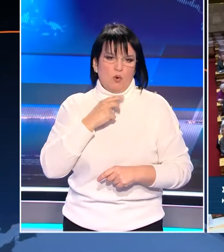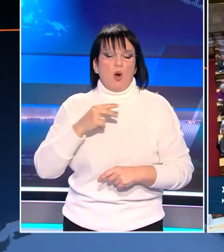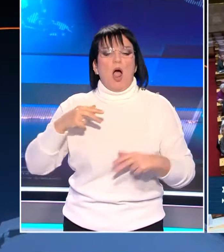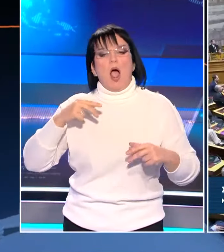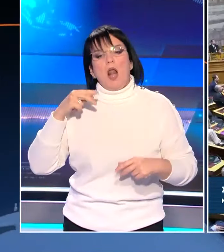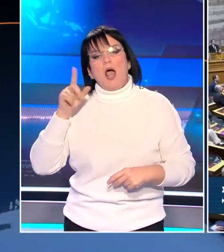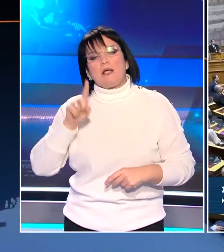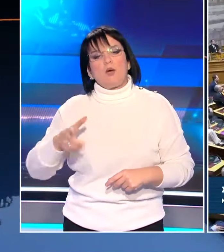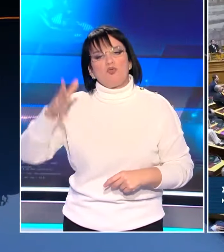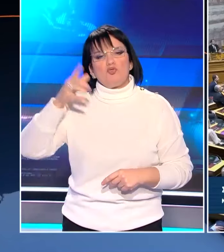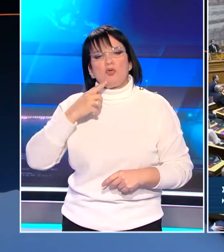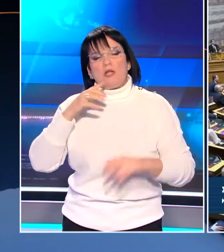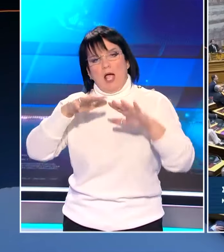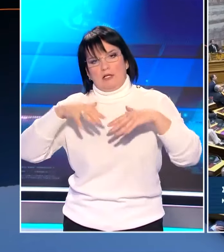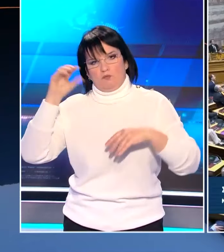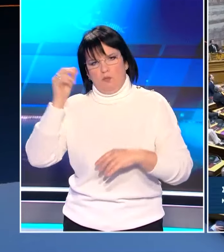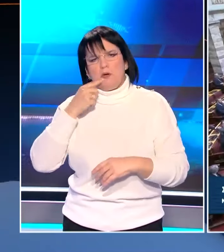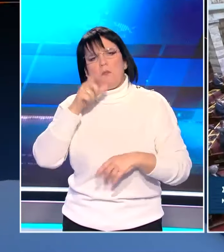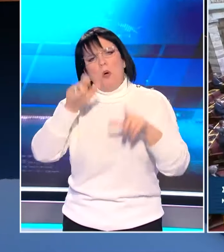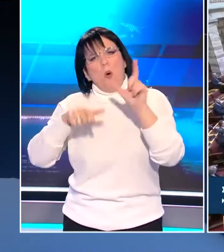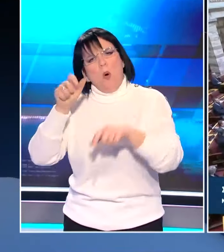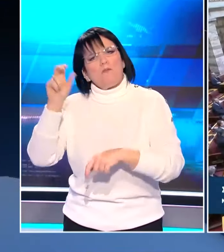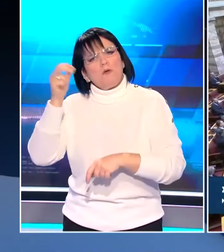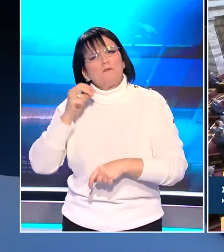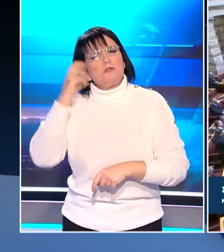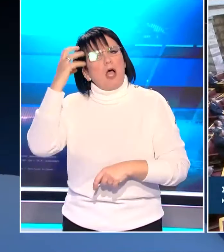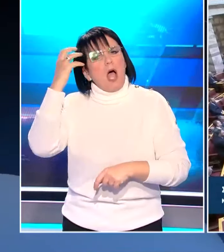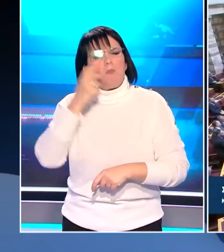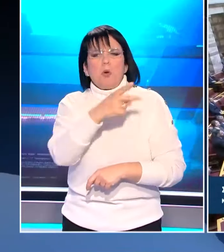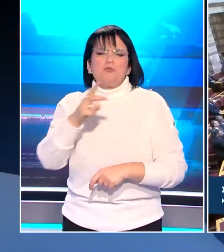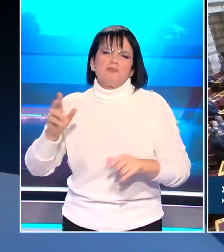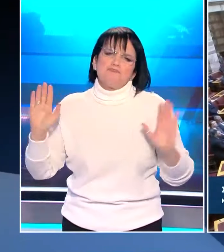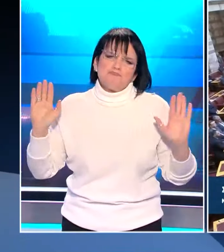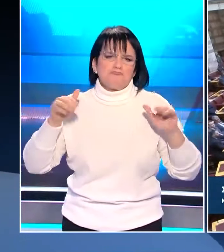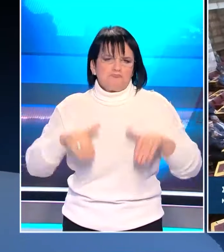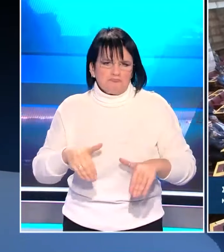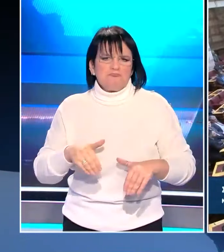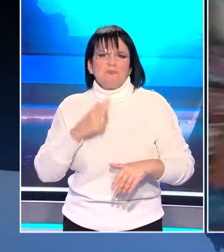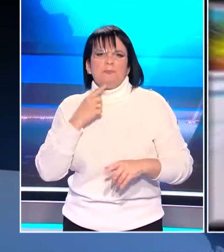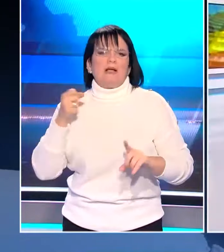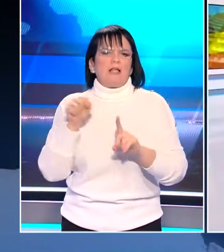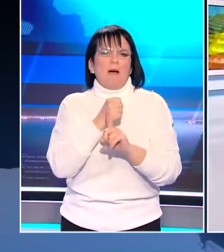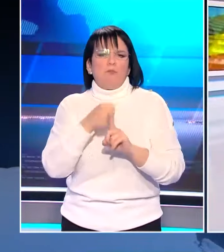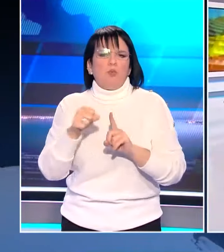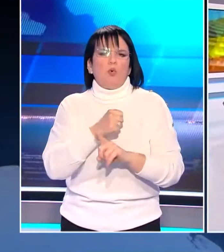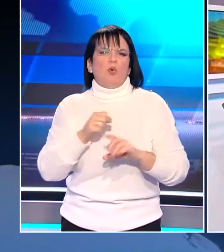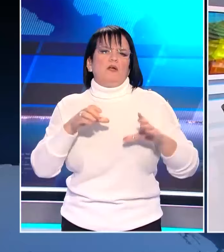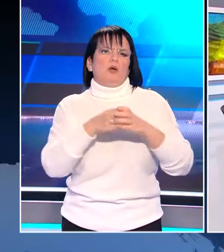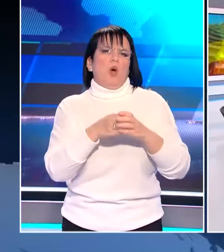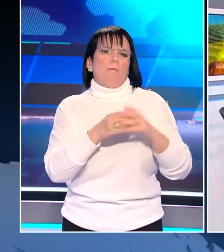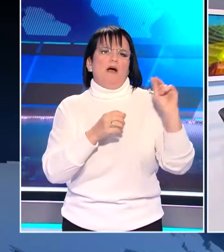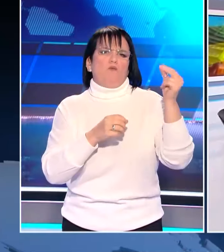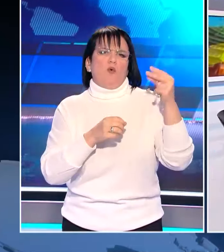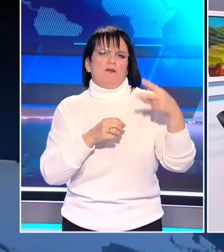Κυριάκο Μητσοτάκη να λέει χθες στη Βουλή ότι κάθε βουλευτής έχει την απόψή του. Στην αιχμή ιδέα ότι ασκήθηκε μπούλινγκ στους γαλάζιους υπουργούς